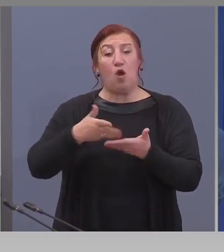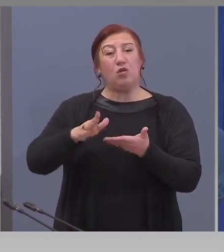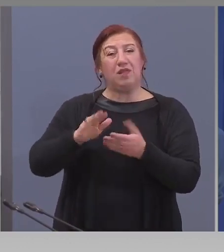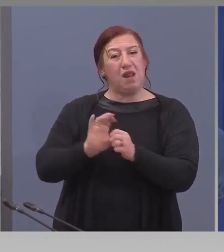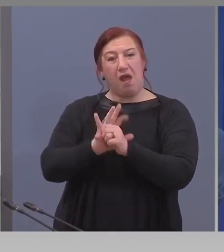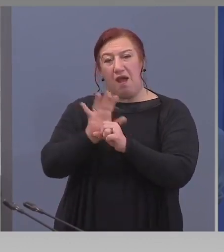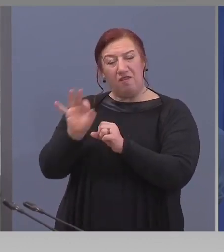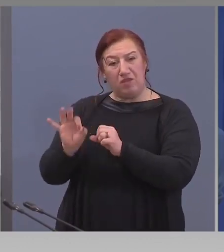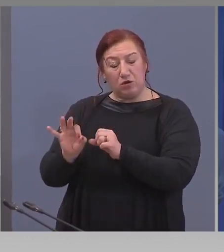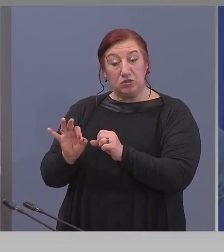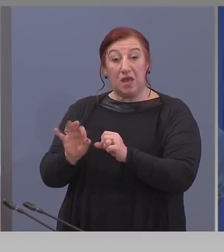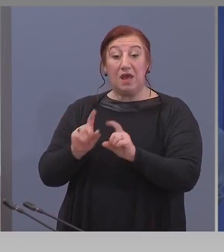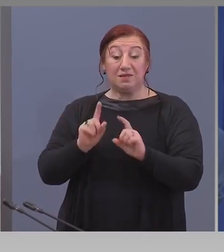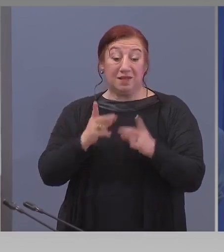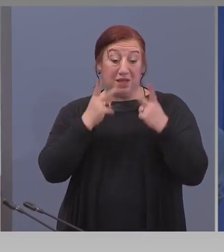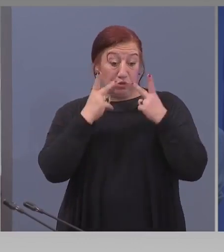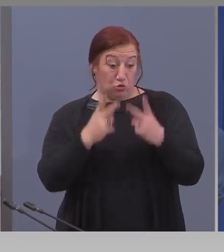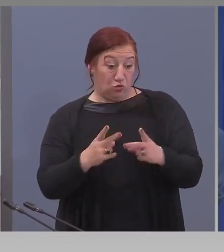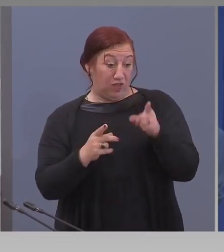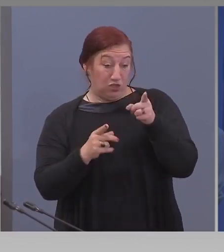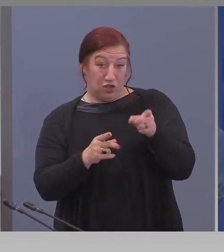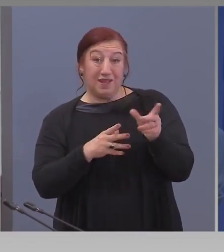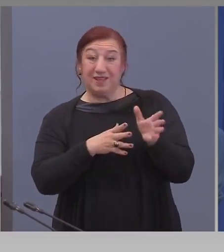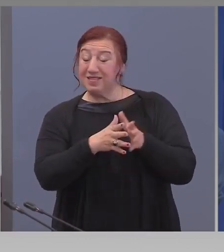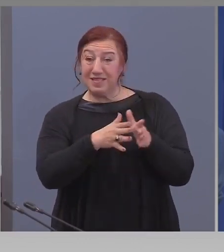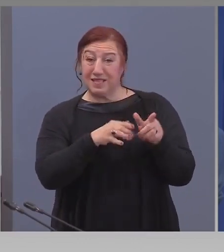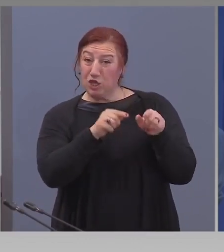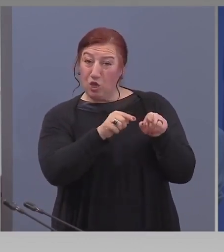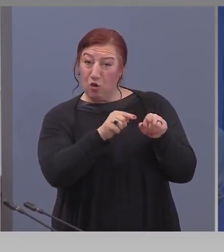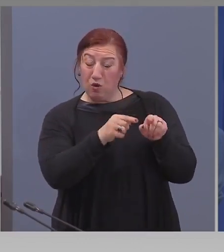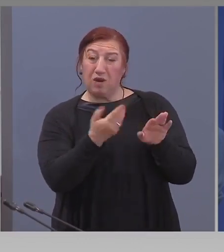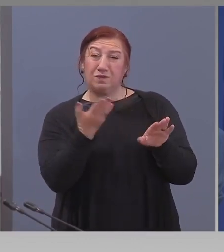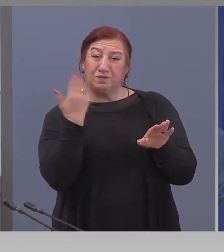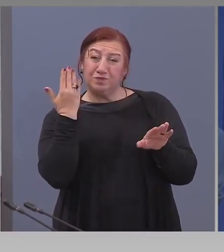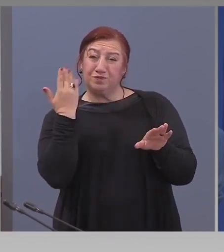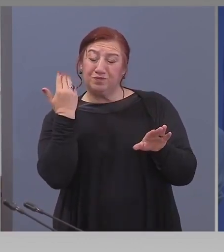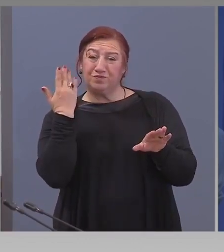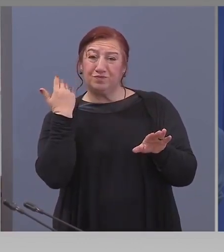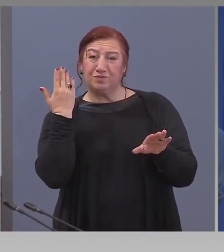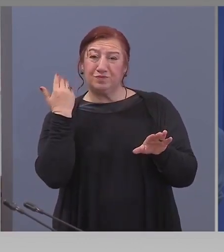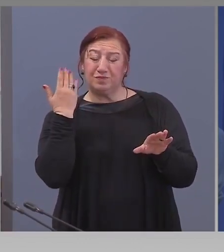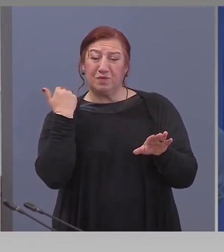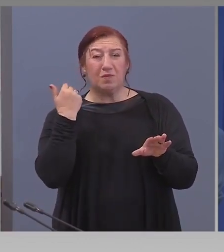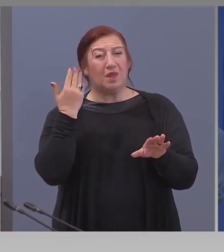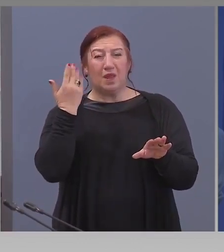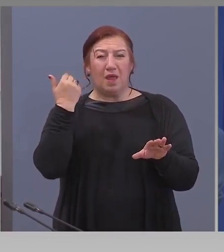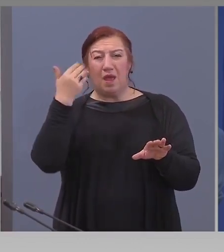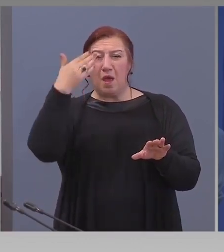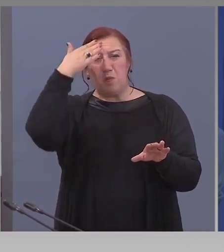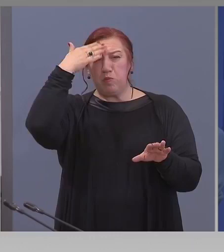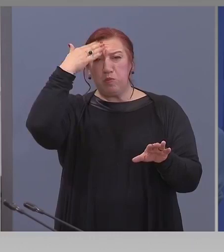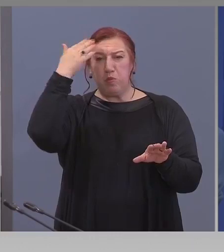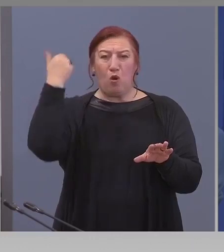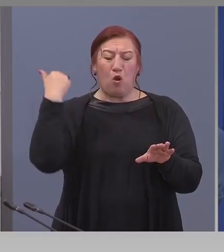И за да се установи, че тези хора са били болни от